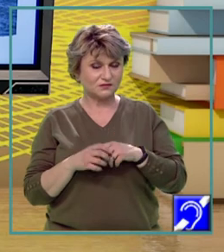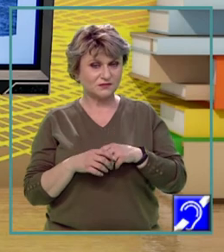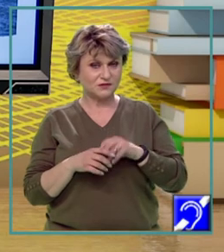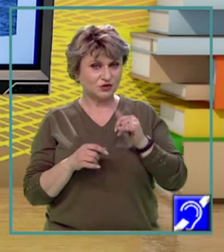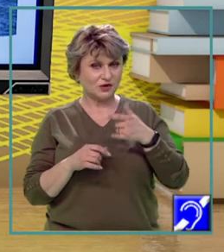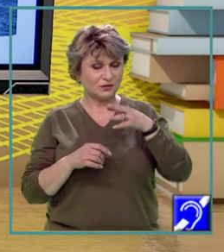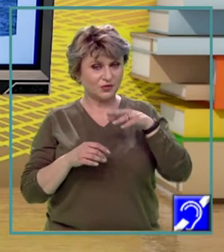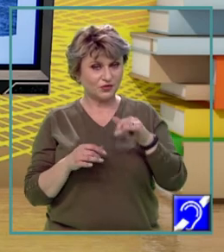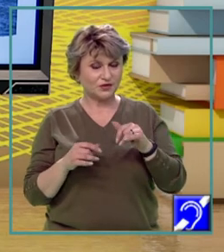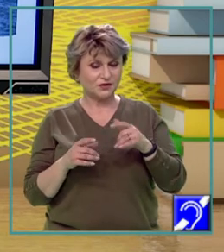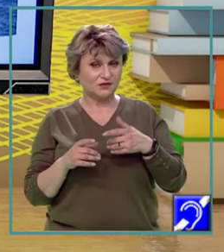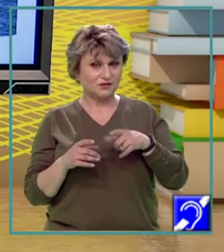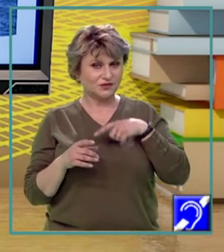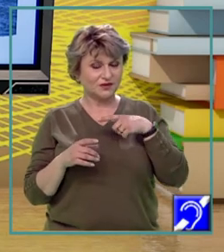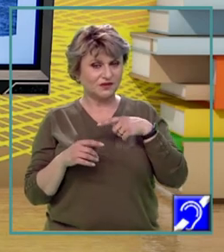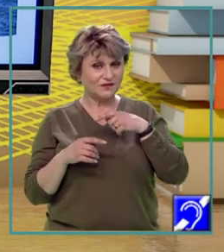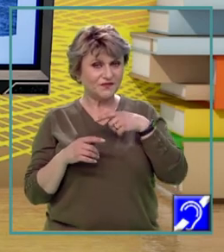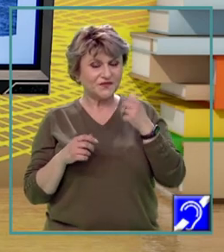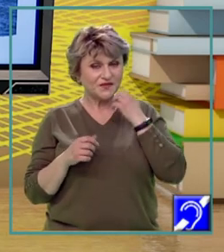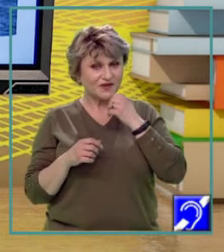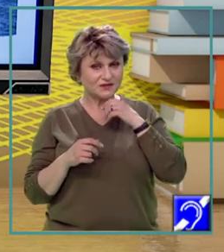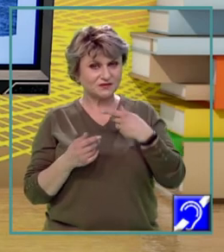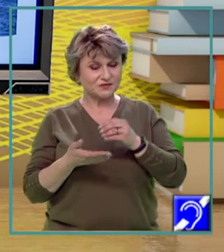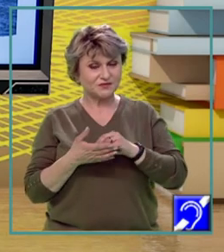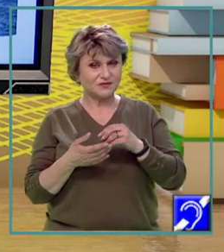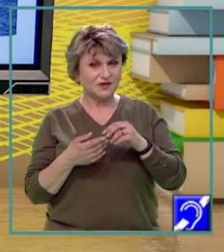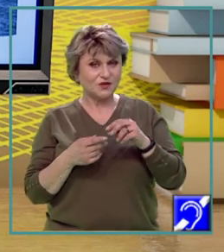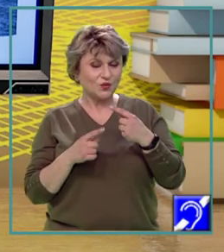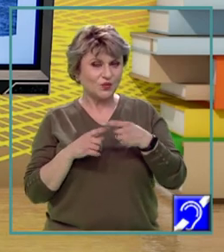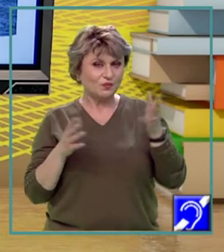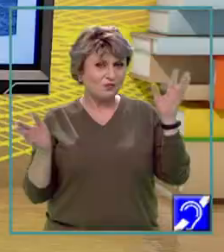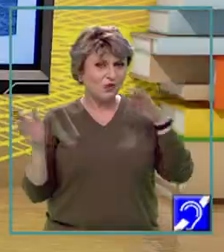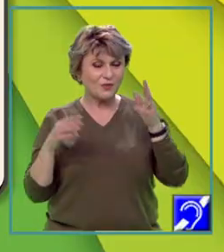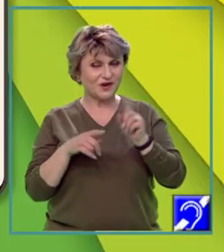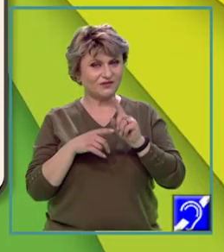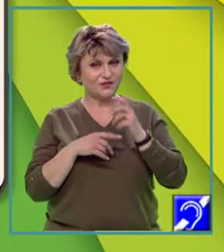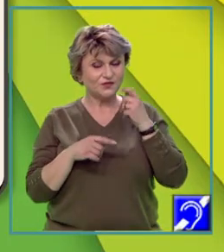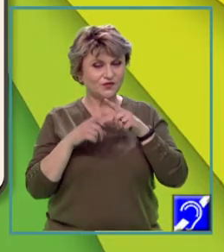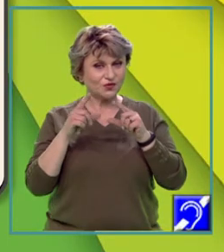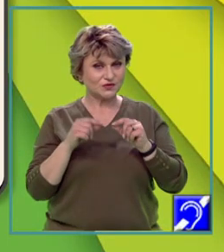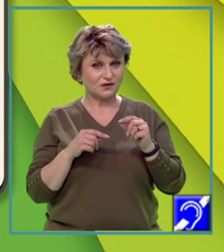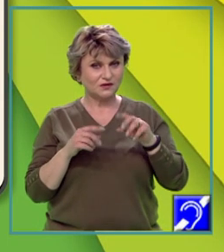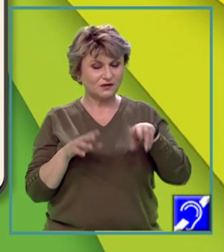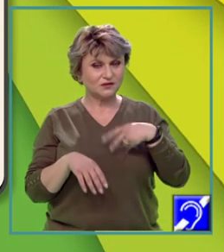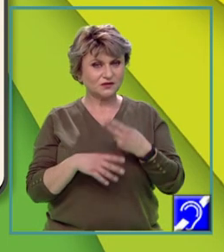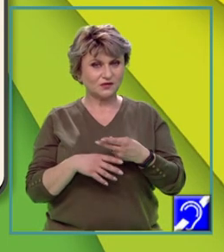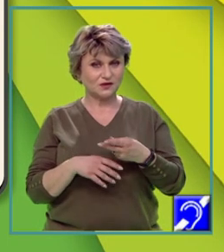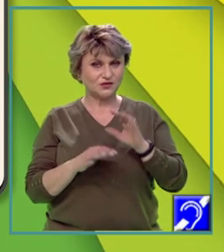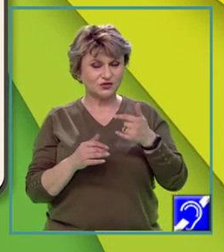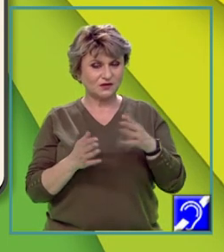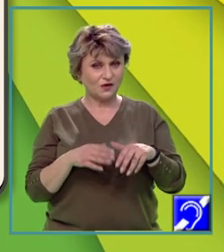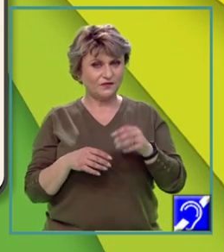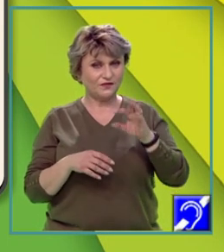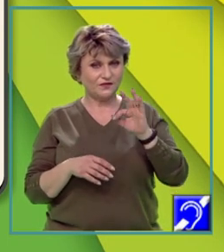Arborii veșnic-verzi alternează cu arborii cu frunze căzătoare. Solurile de tip terra rosa au o